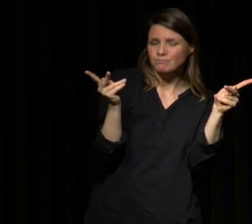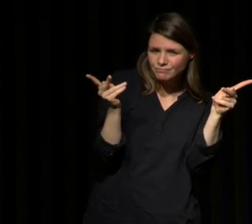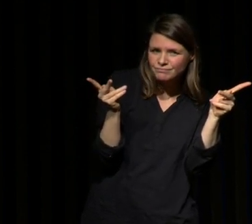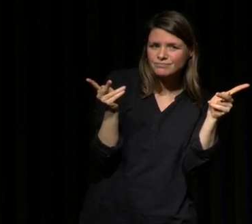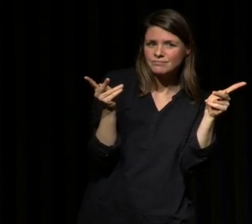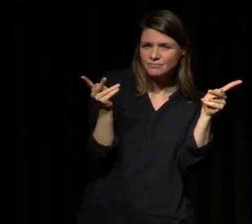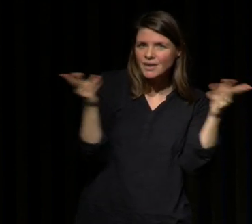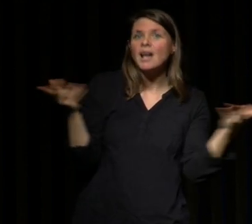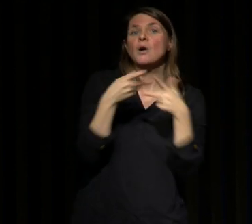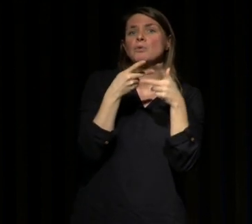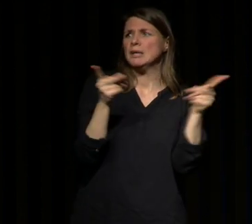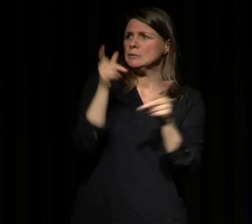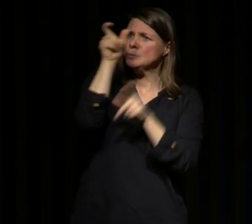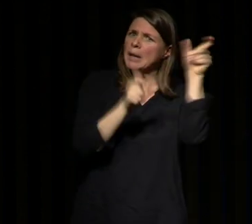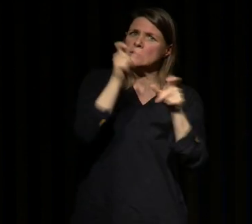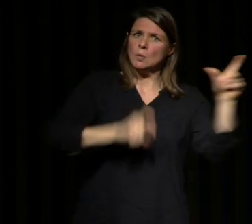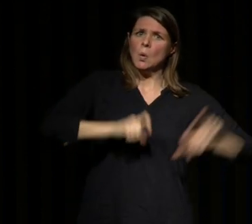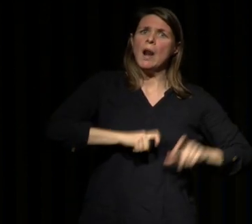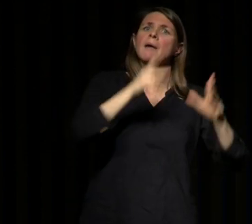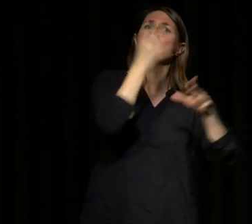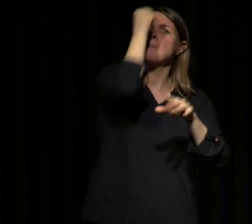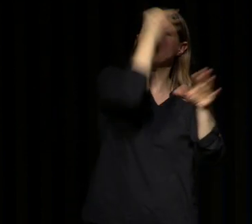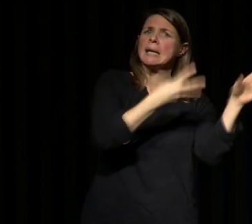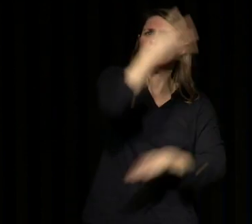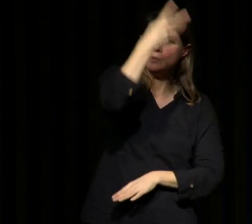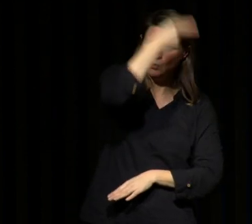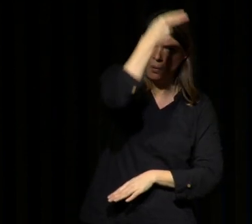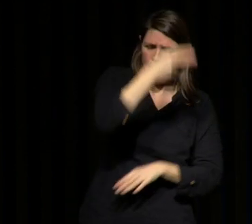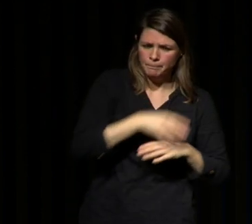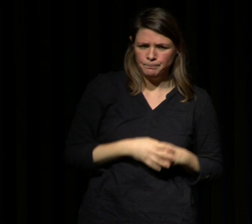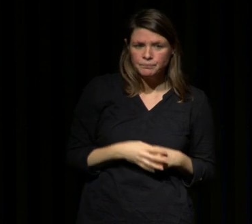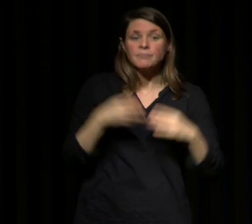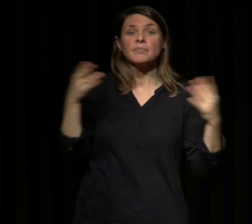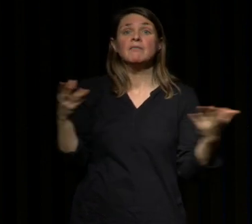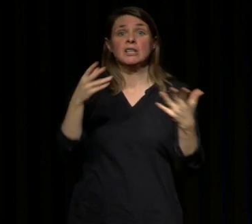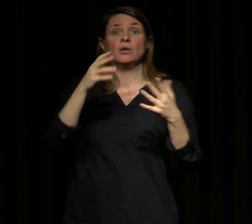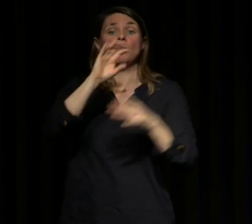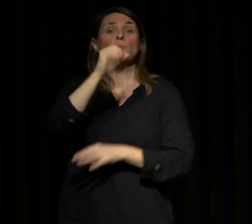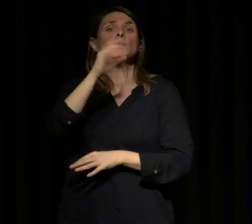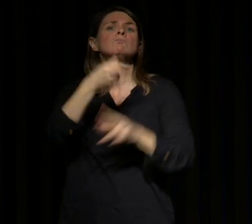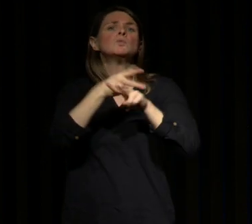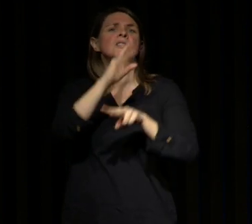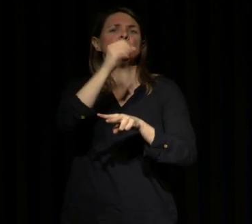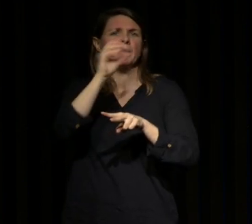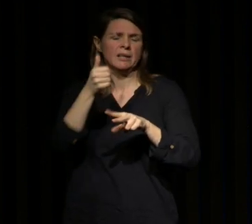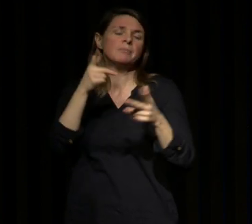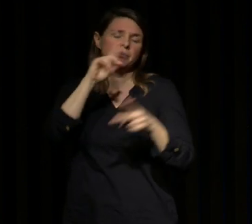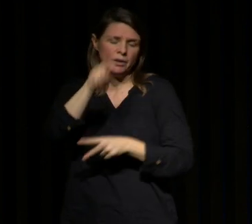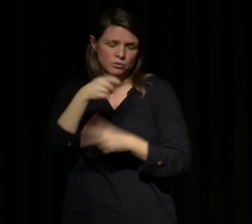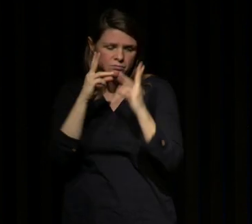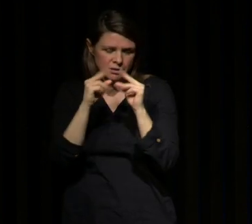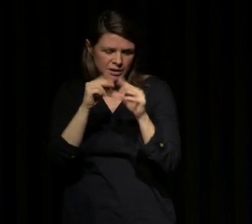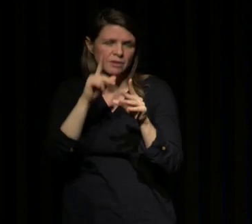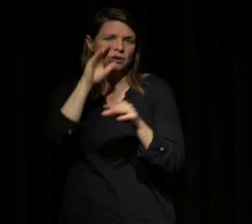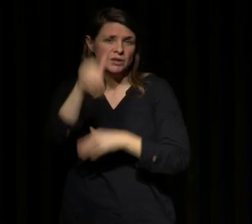publié par des collègues nord-américains c'est un élément où en fait en déployant des outils numériques et je vous en parlerai également parce qu'on a une